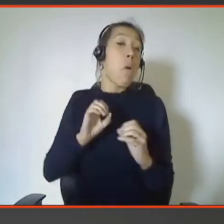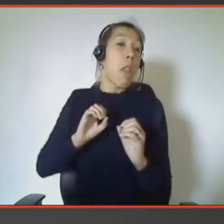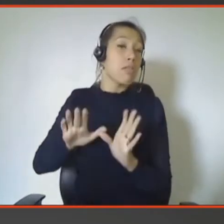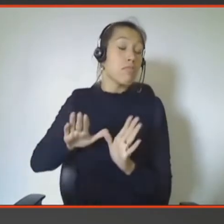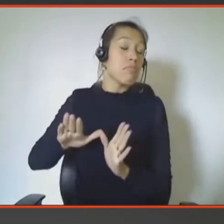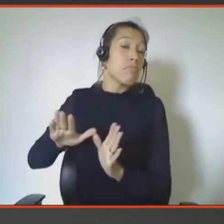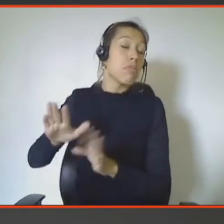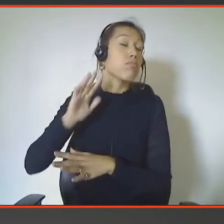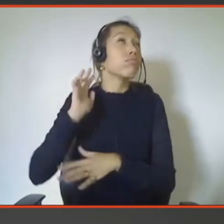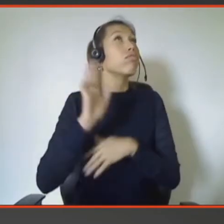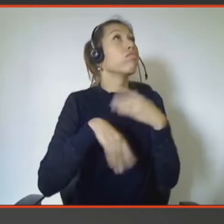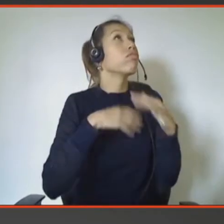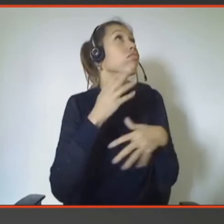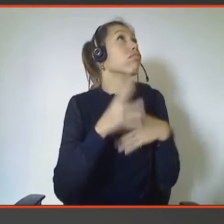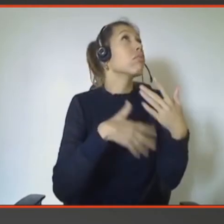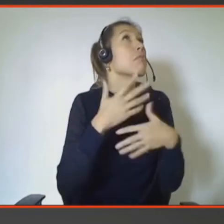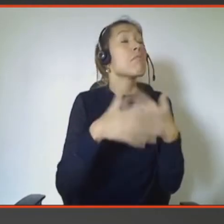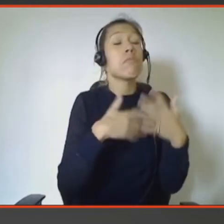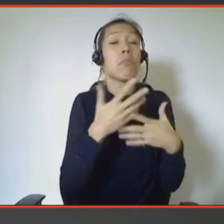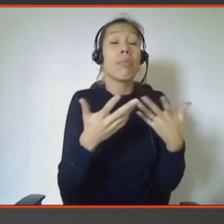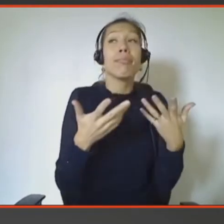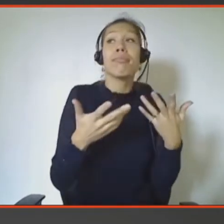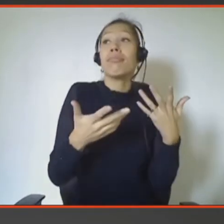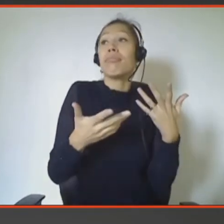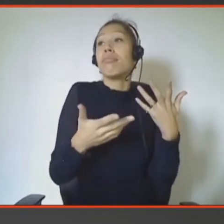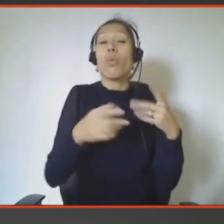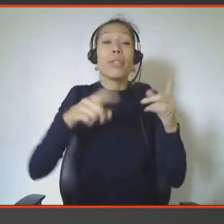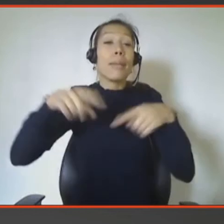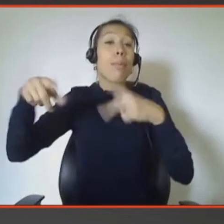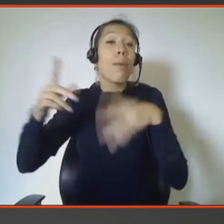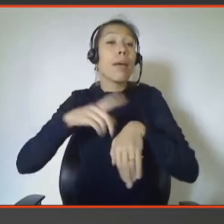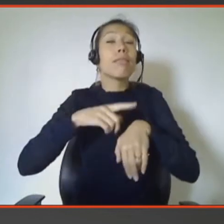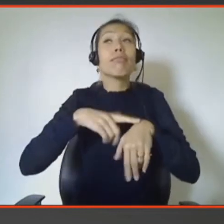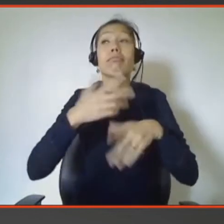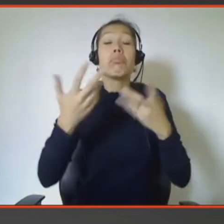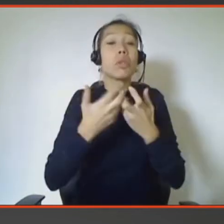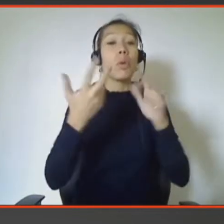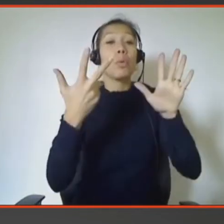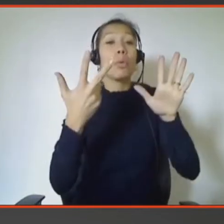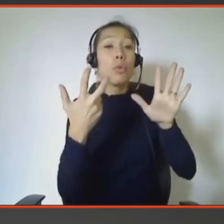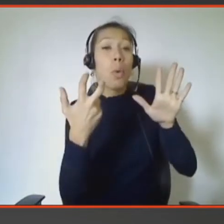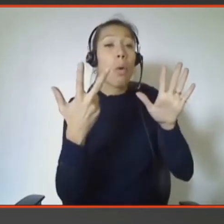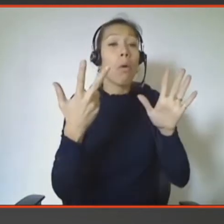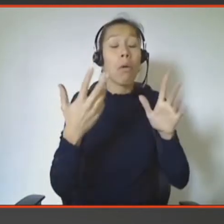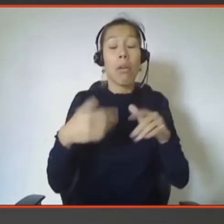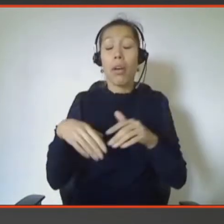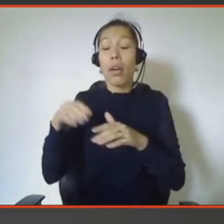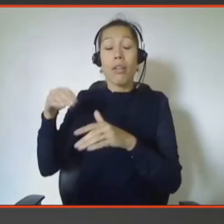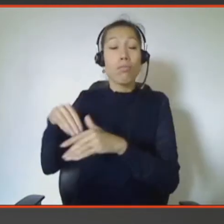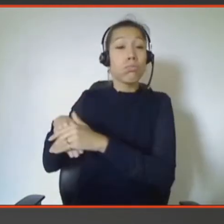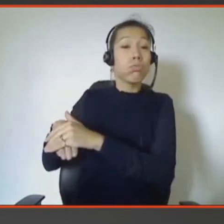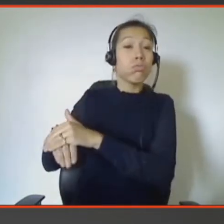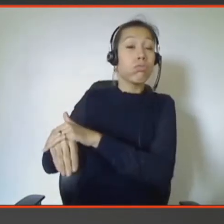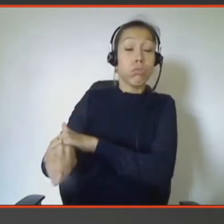et après, selon, c'est un petit peu aléatoire, mais après sept ou huit jours, il y une première photo qui arrive et qui tombe dans la boîte.